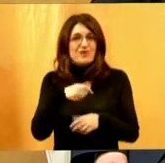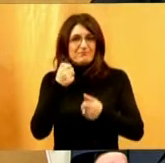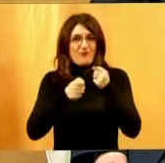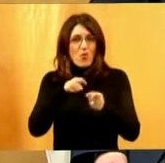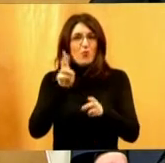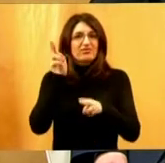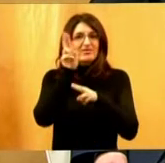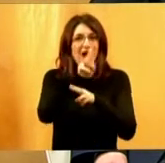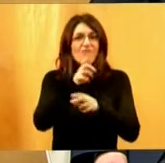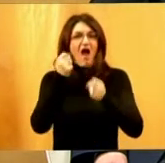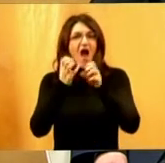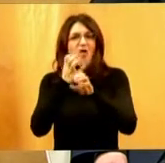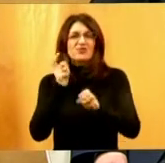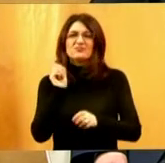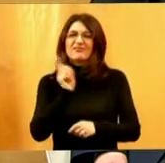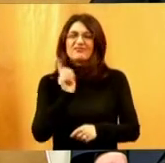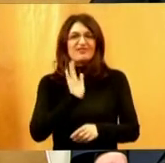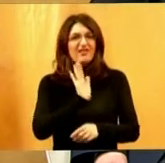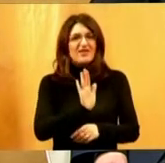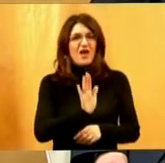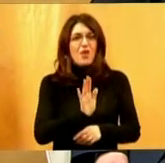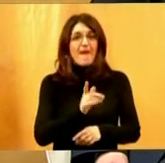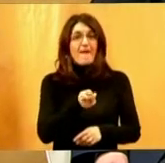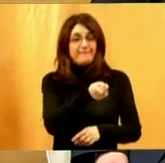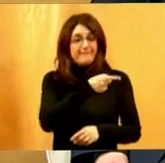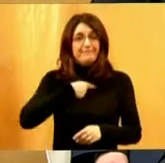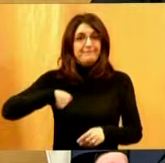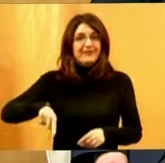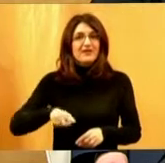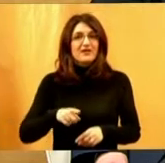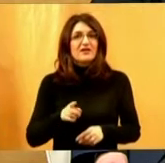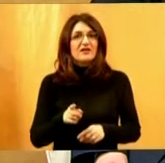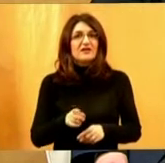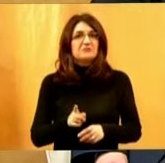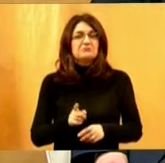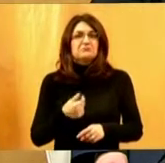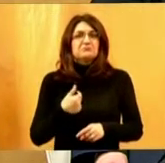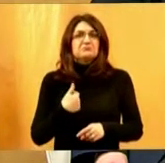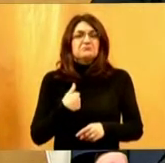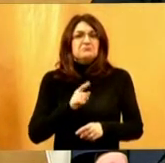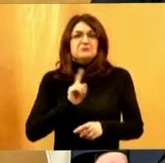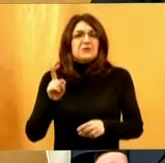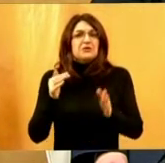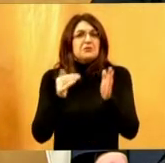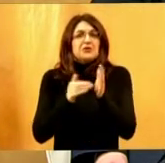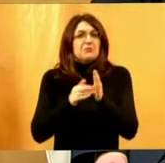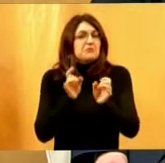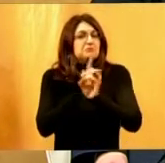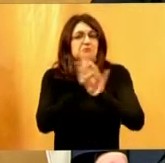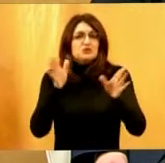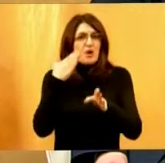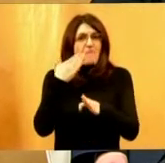tako. Mi kao putnici također ne trebamo nikakvu pomoć